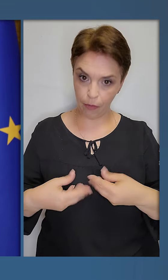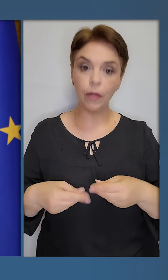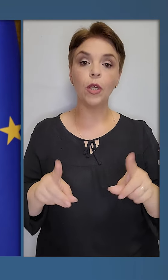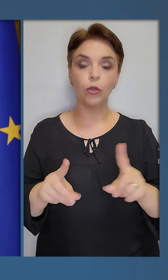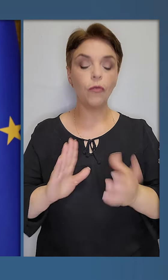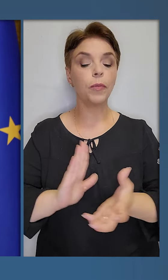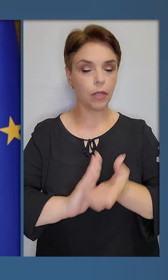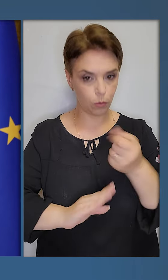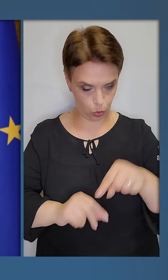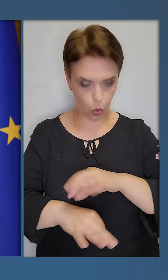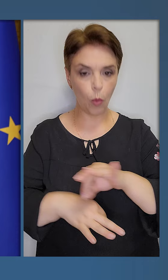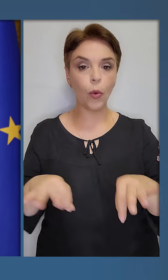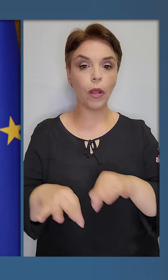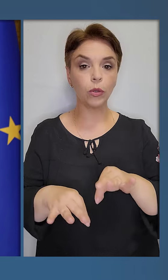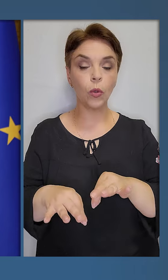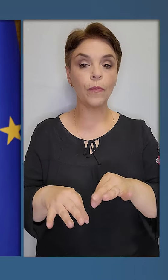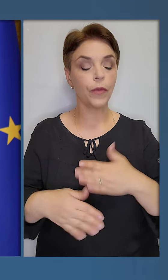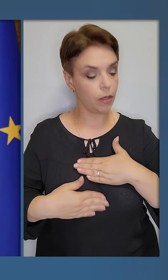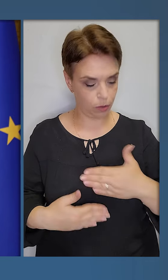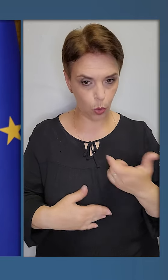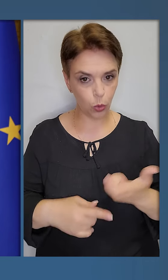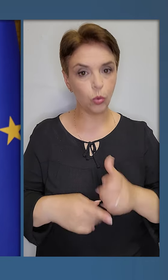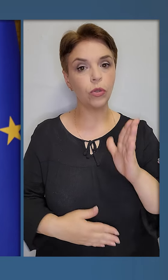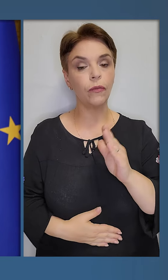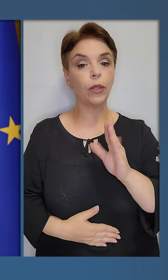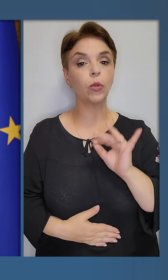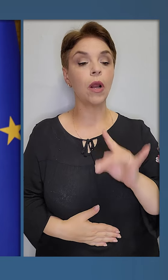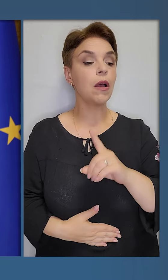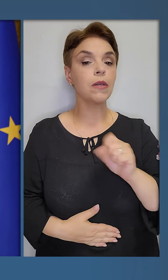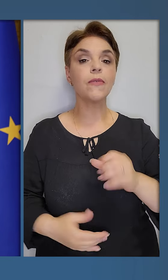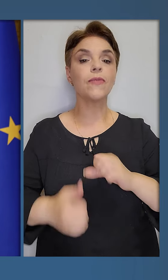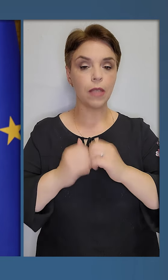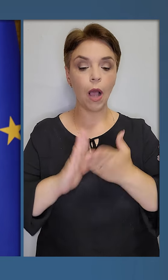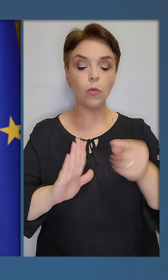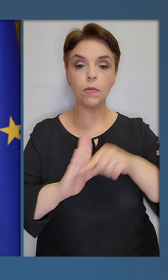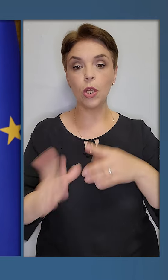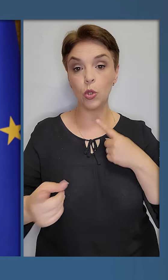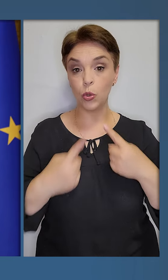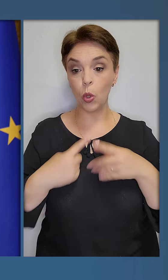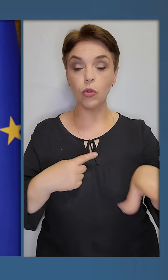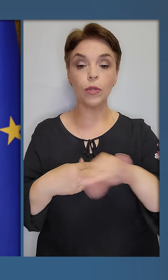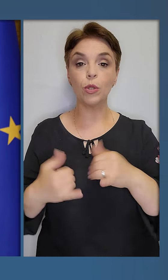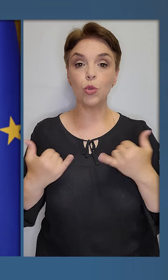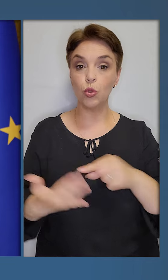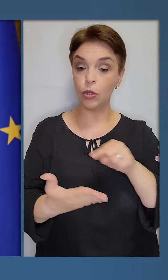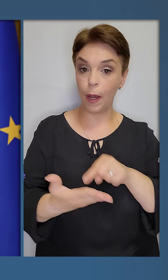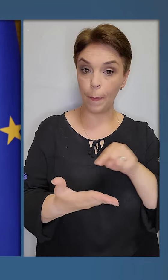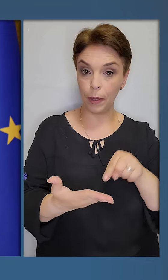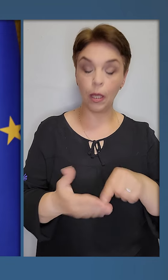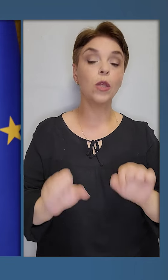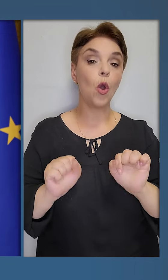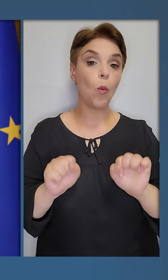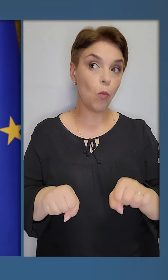у підтримці цього проєкту. Дякую дуже, Вікторе. Загалом зміст нашого діалогу з усіх сьогоднішніх питань